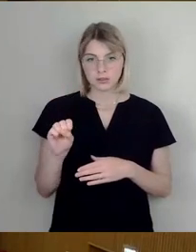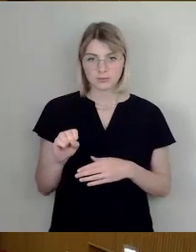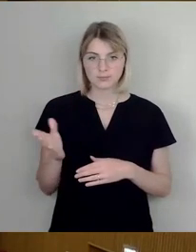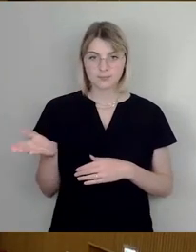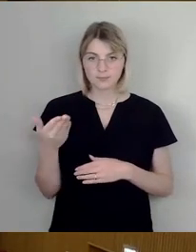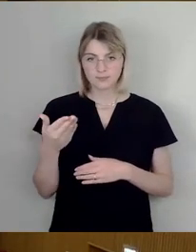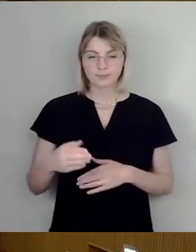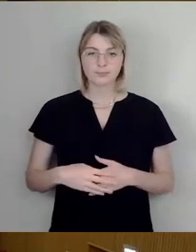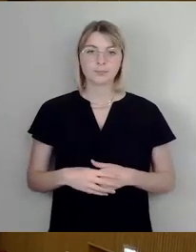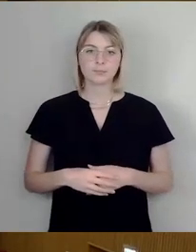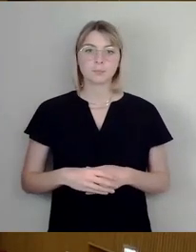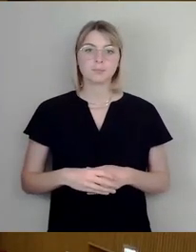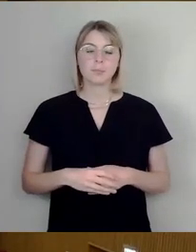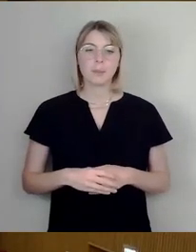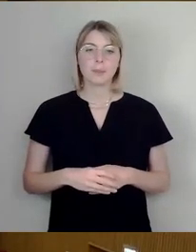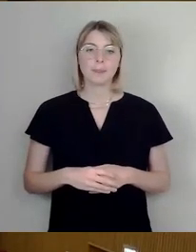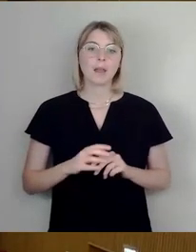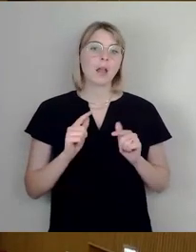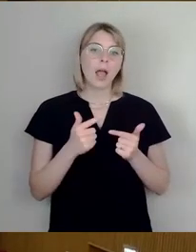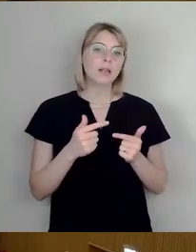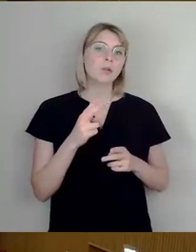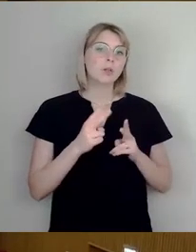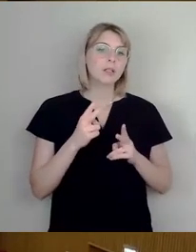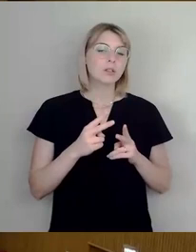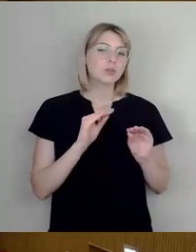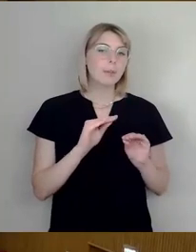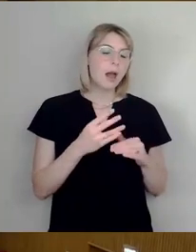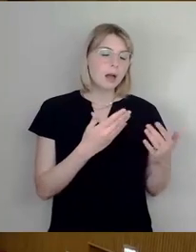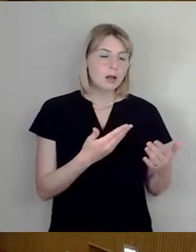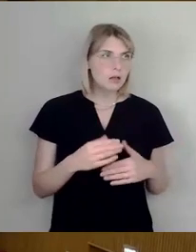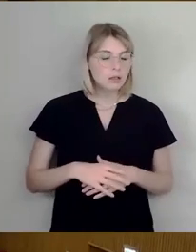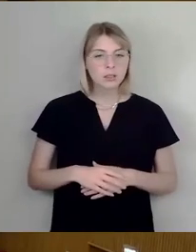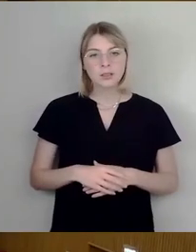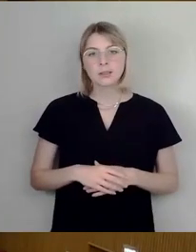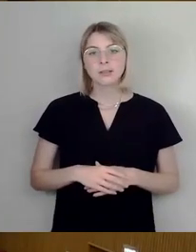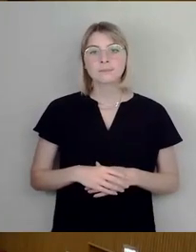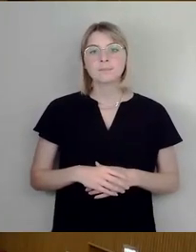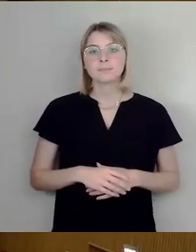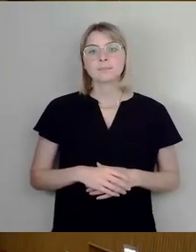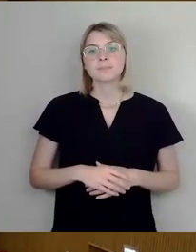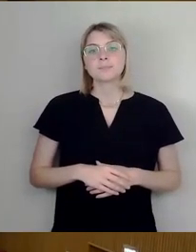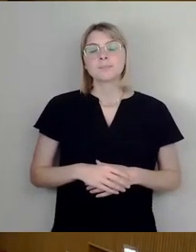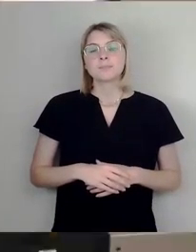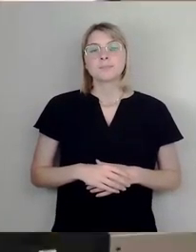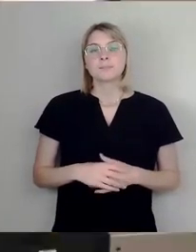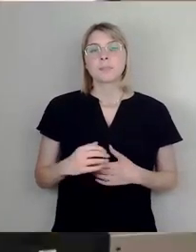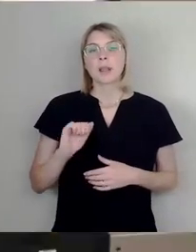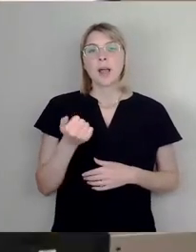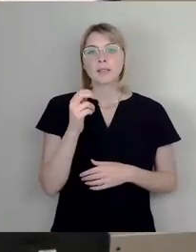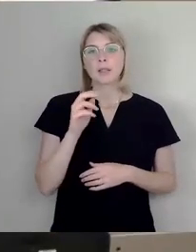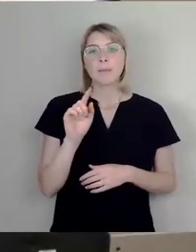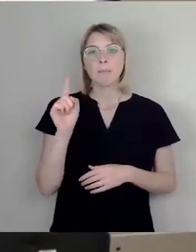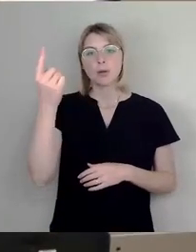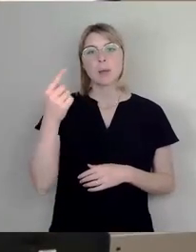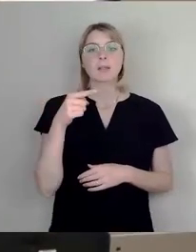Keine juristischen Seminare hier. Herr erster Bürgermeister, liebe Kolleginnen und Kollegen, es ist ja vielfach in der